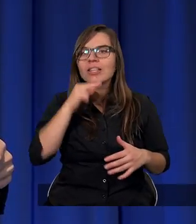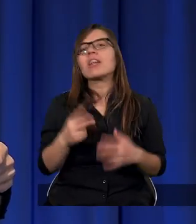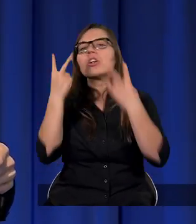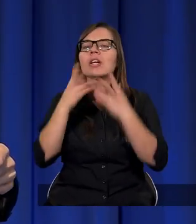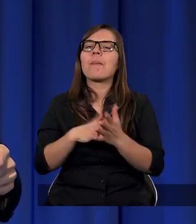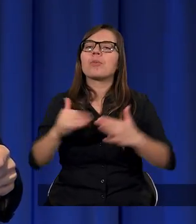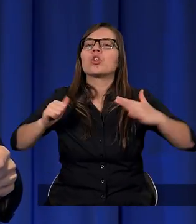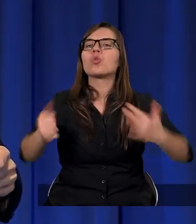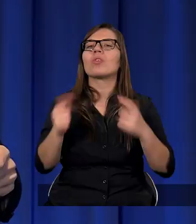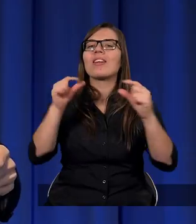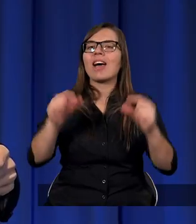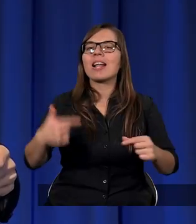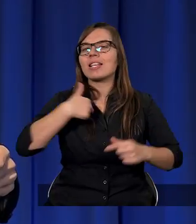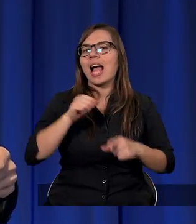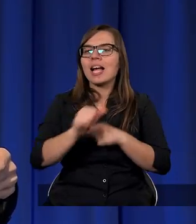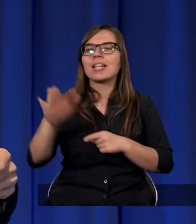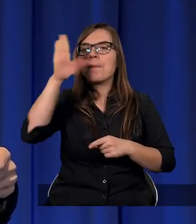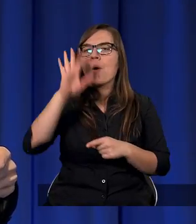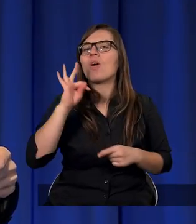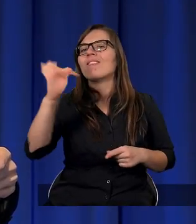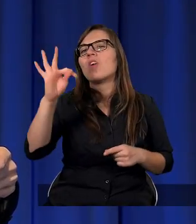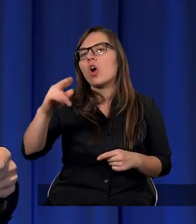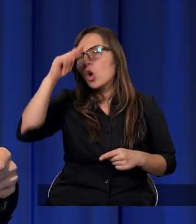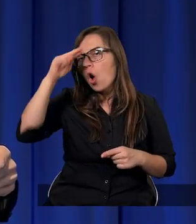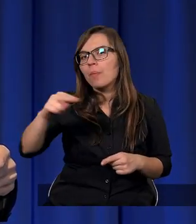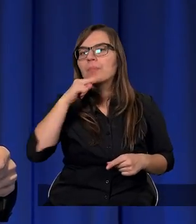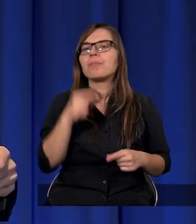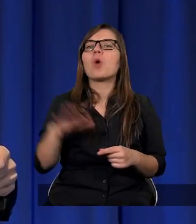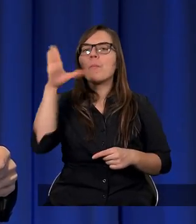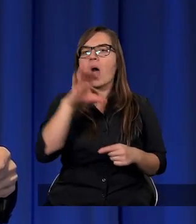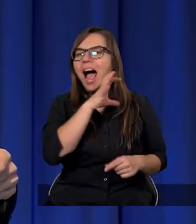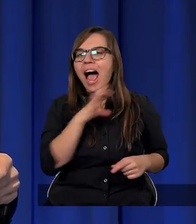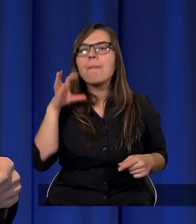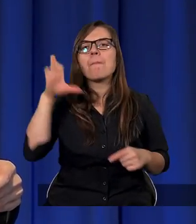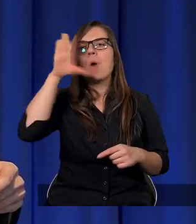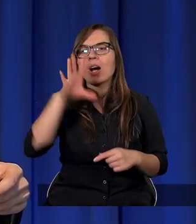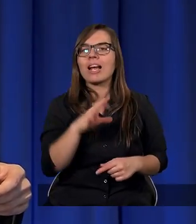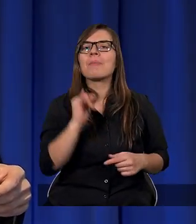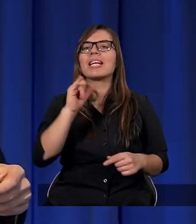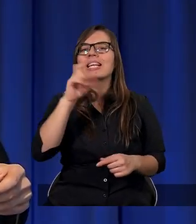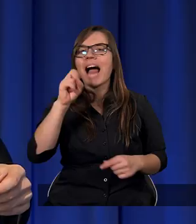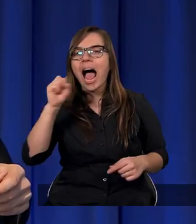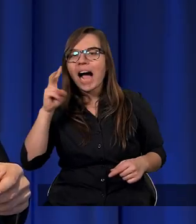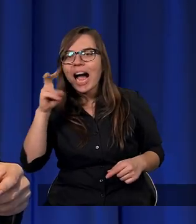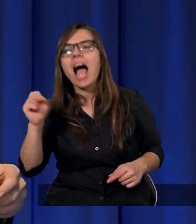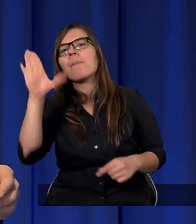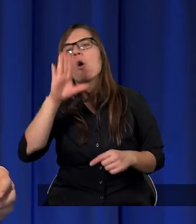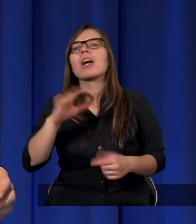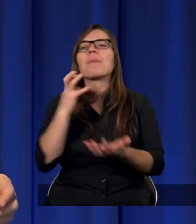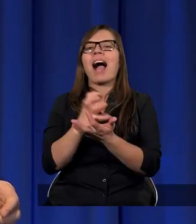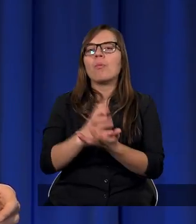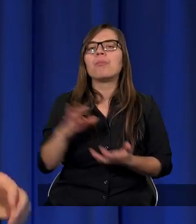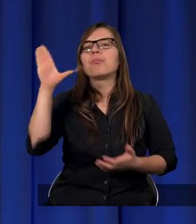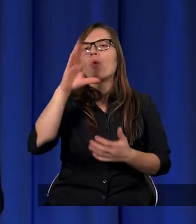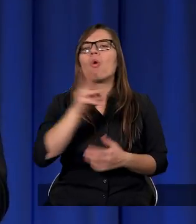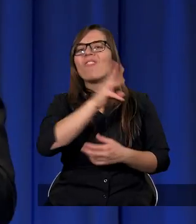szósty werset. Ja jestem Bogiem Twojego Ojca. Bogiem Abrahama, Bogiem Izaaka, Bogiem Jakuba. W trzynastym czytamy